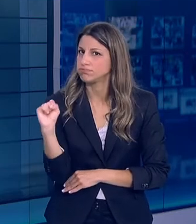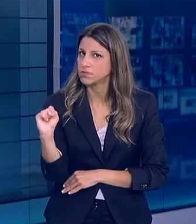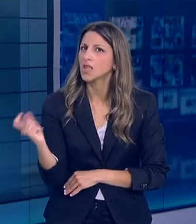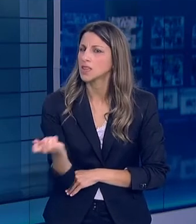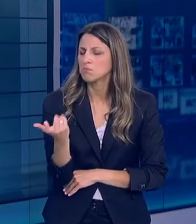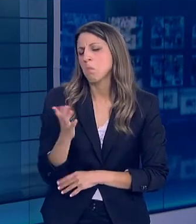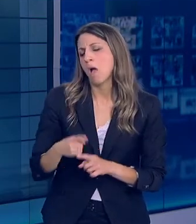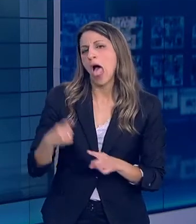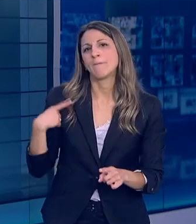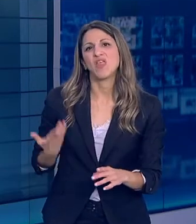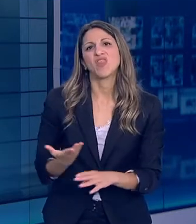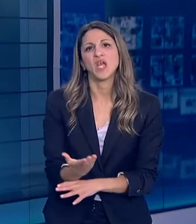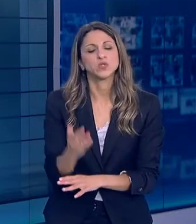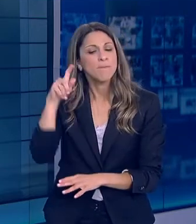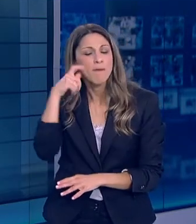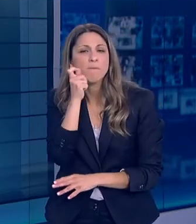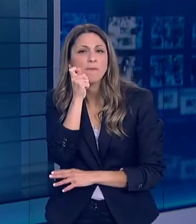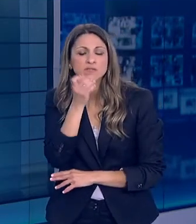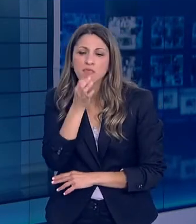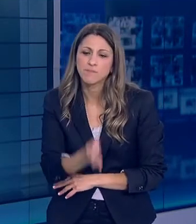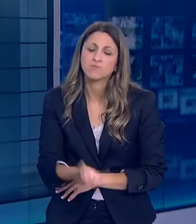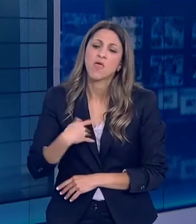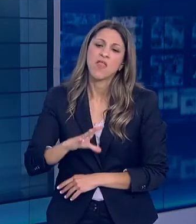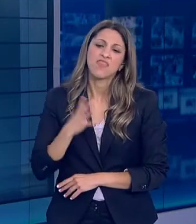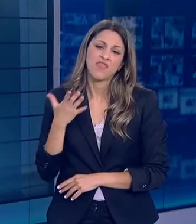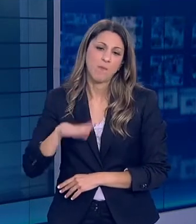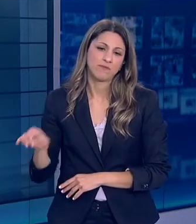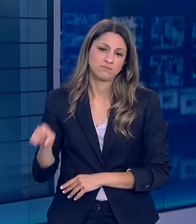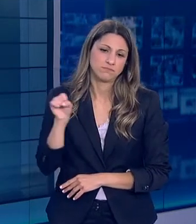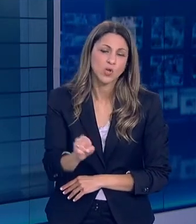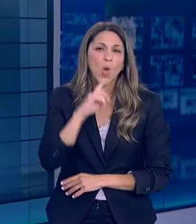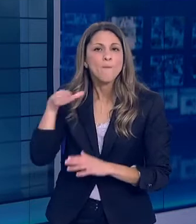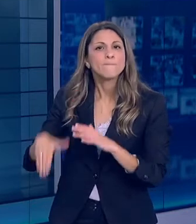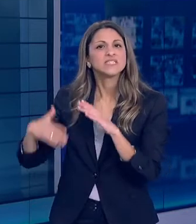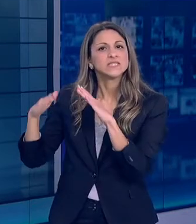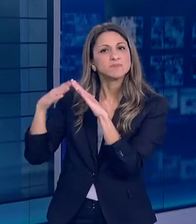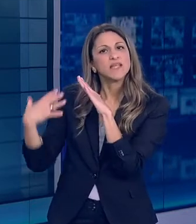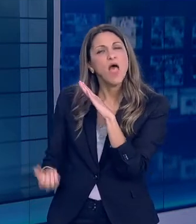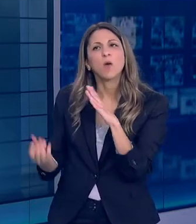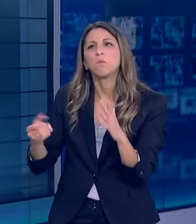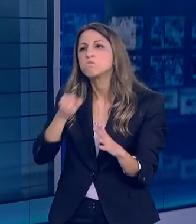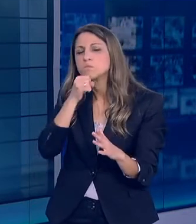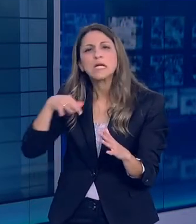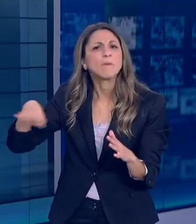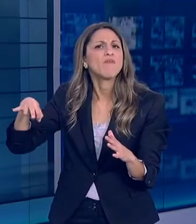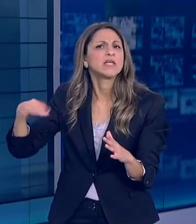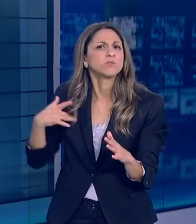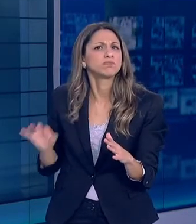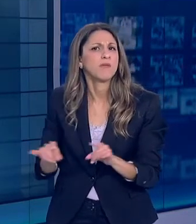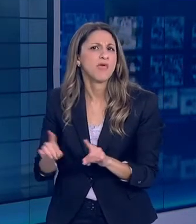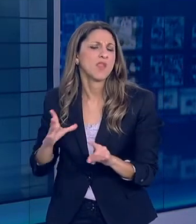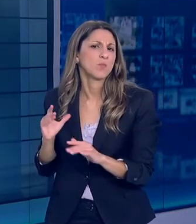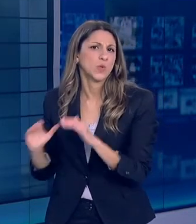γονέικη δεμόνα Περί ύπαρξης ατόμου στο σπίτι Που ανοίξει ομάδα αυξημένου κινδύνου Ή που νοσεί Απ' την 1η Ιουνίου